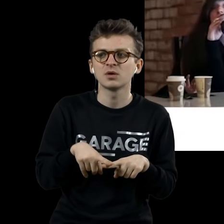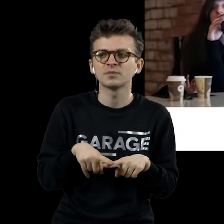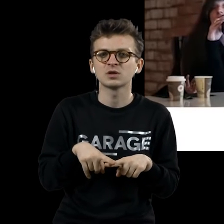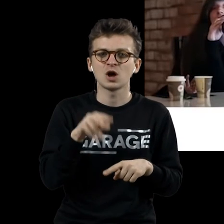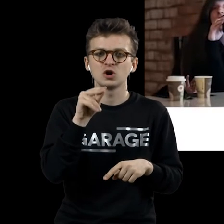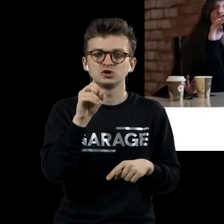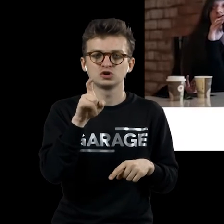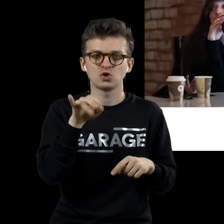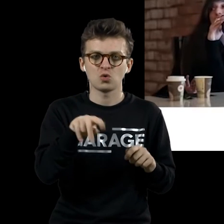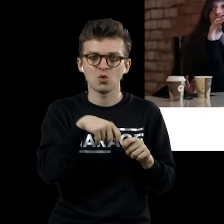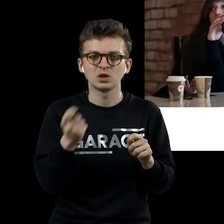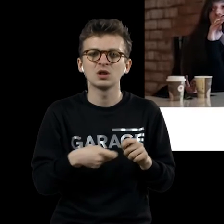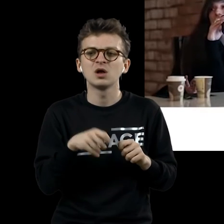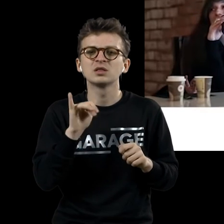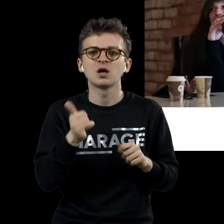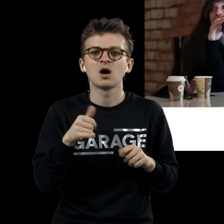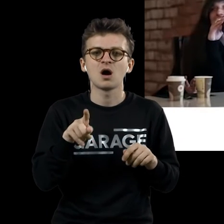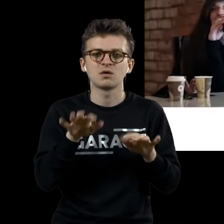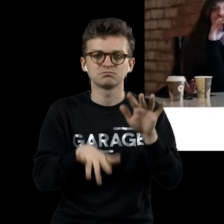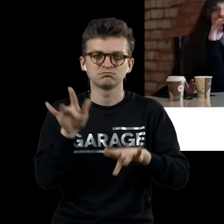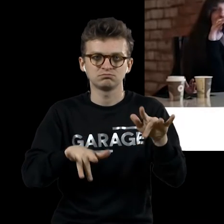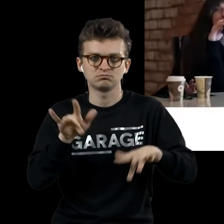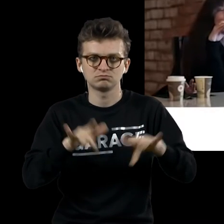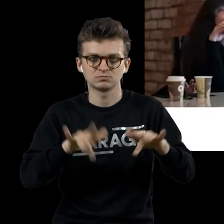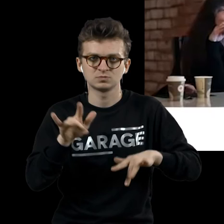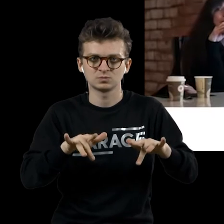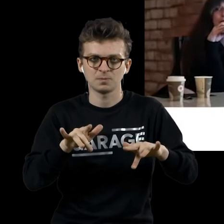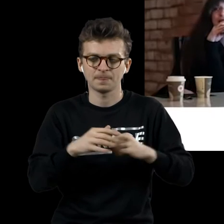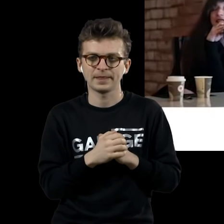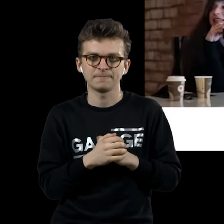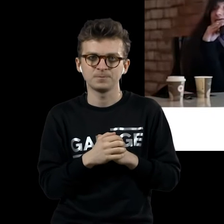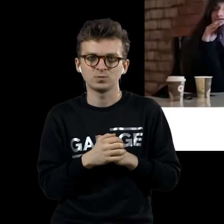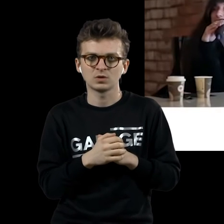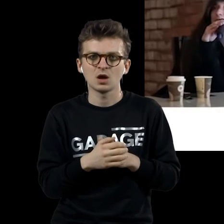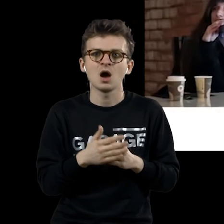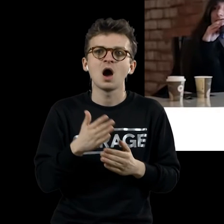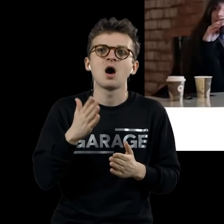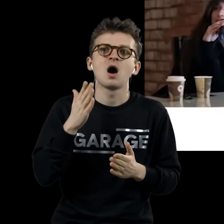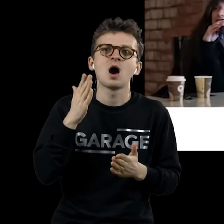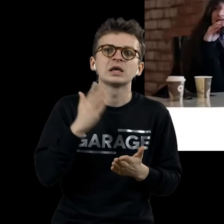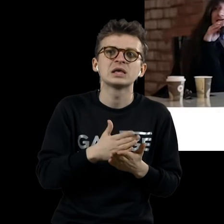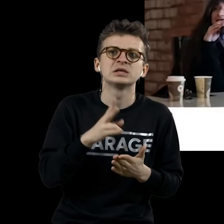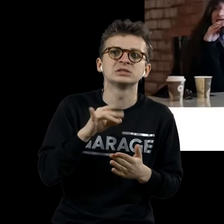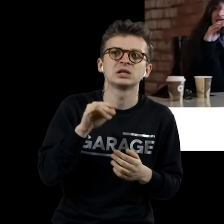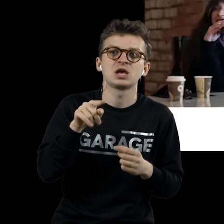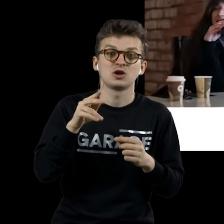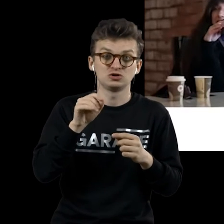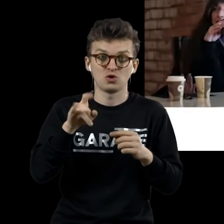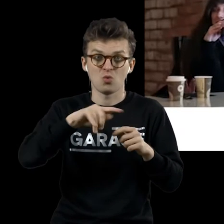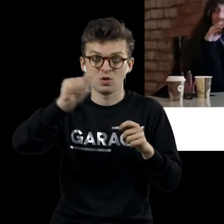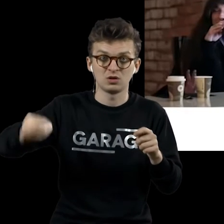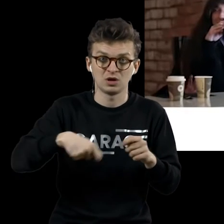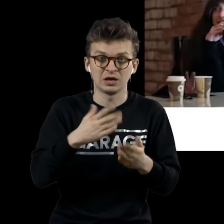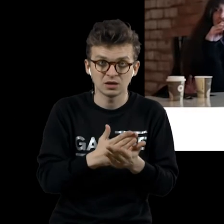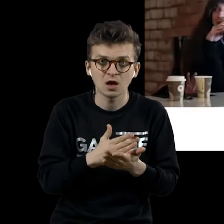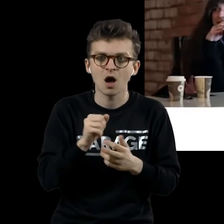чехол для пишущей машинки. С таким большим вопросом, а есть ли под ним пишущая машинка? Мы